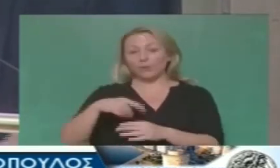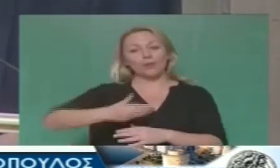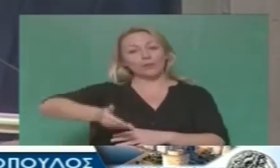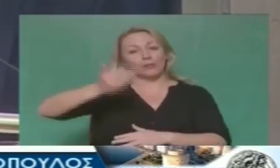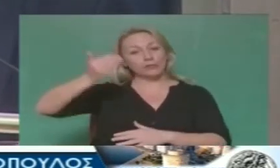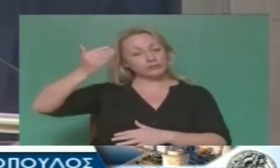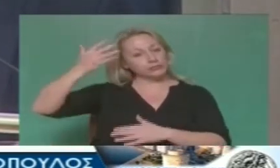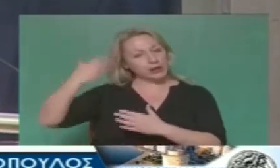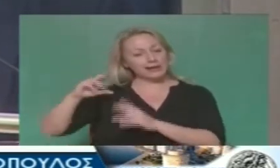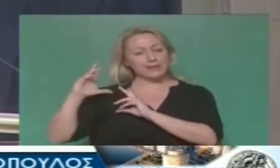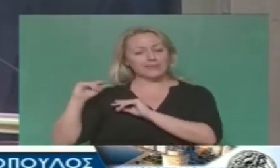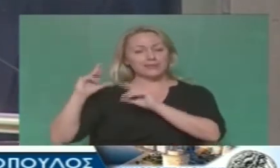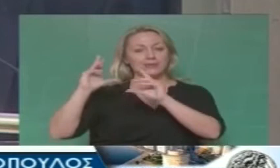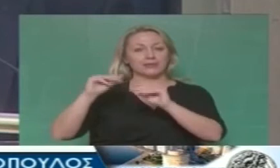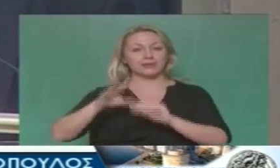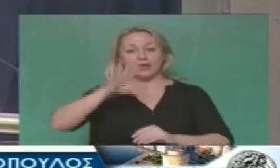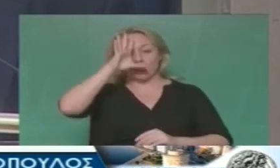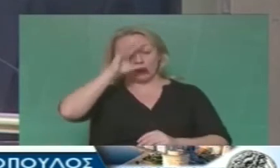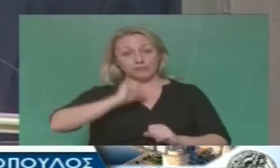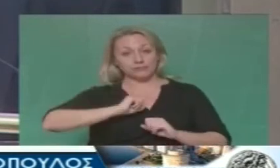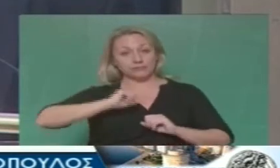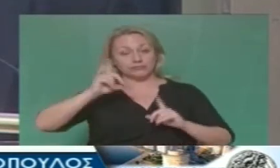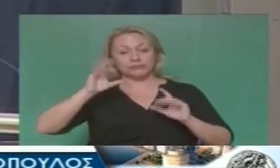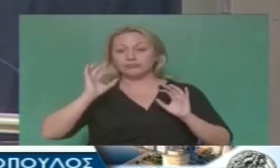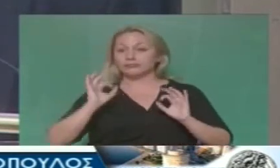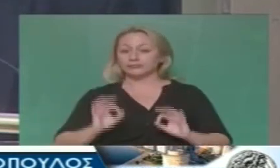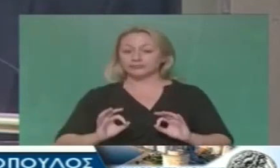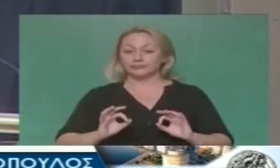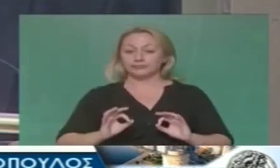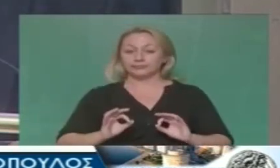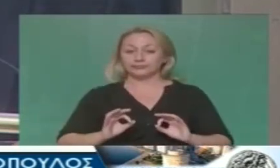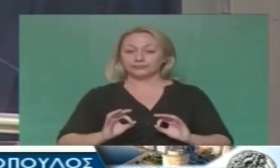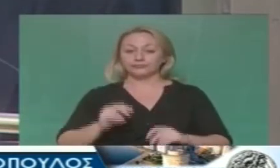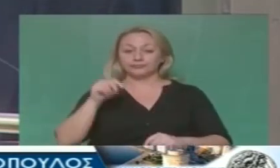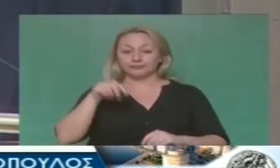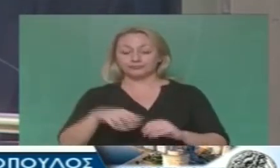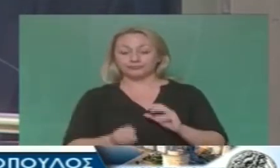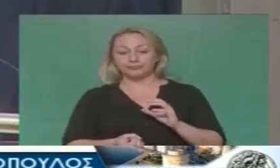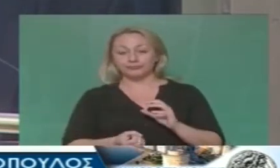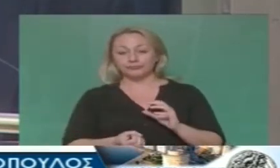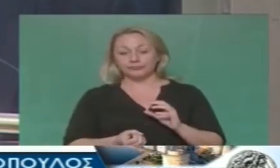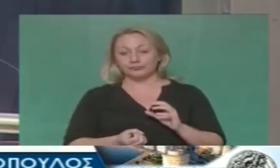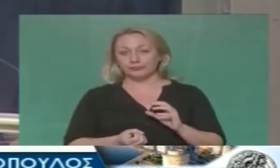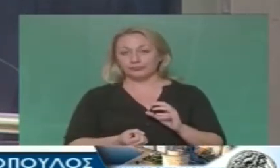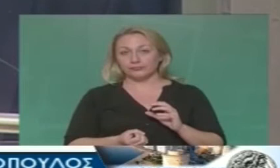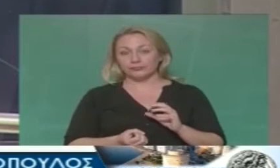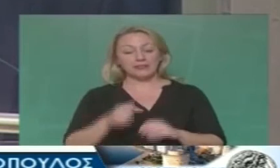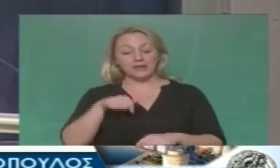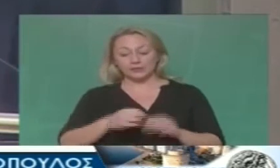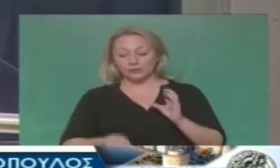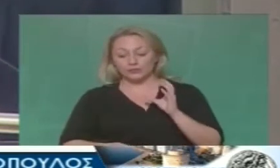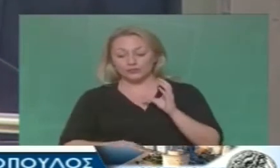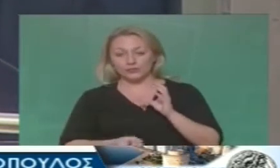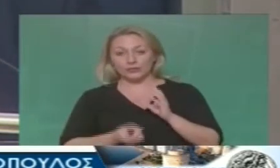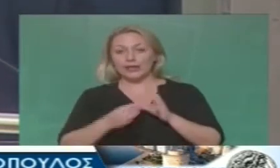Και βέβαια, ειλικρινά μου έκανε εντύπωση πώς τις νέες προοπτικές